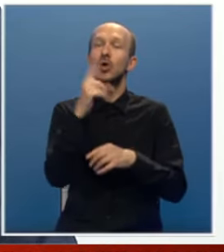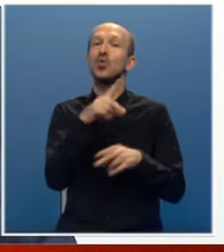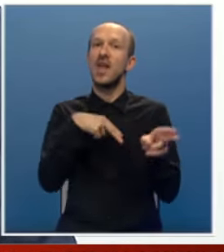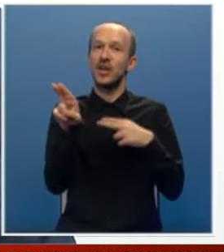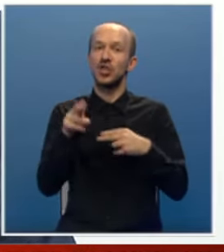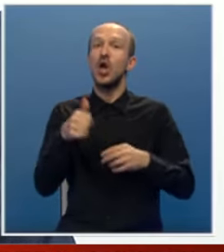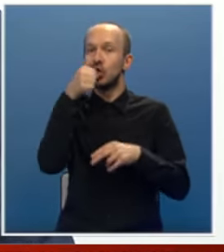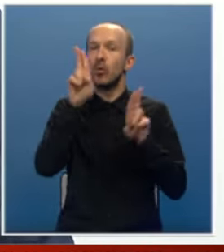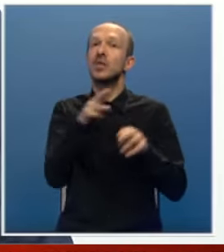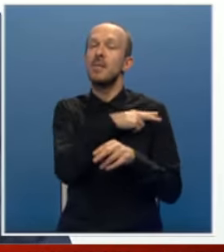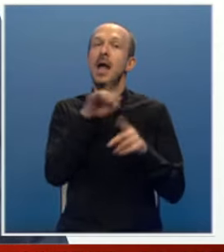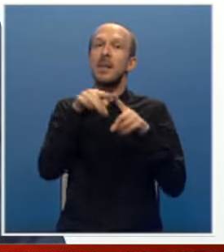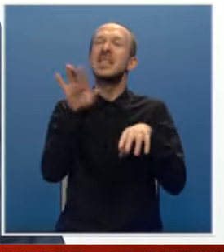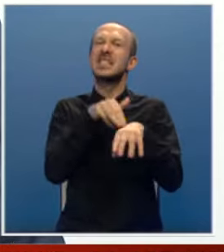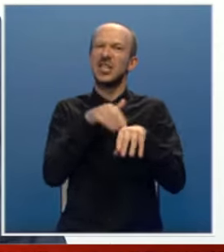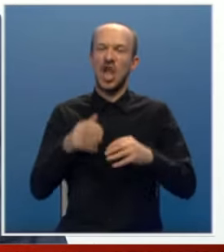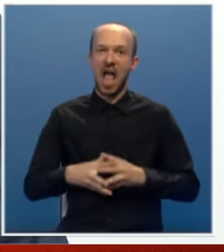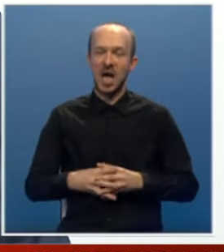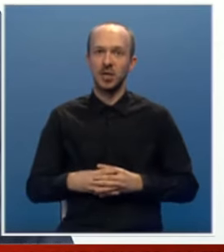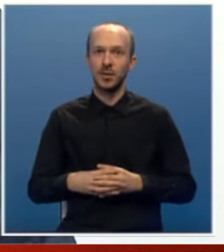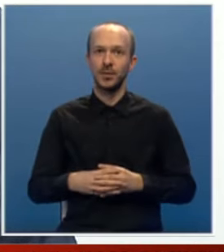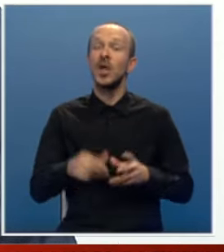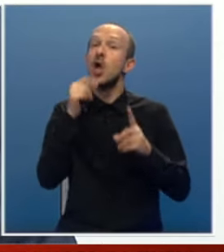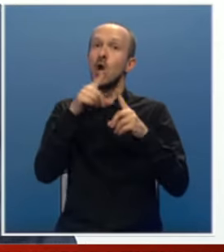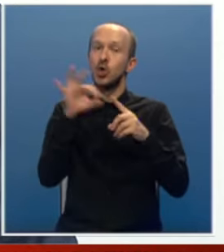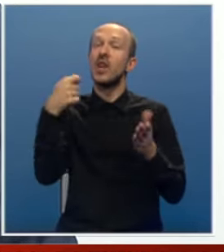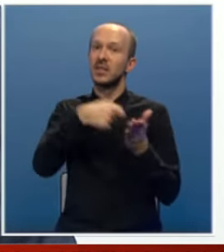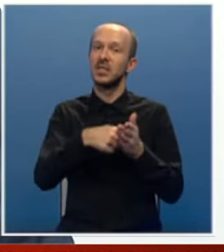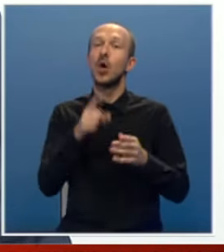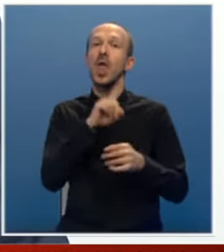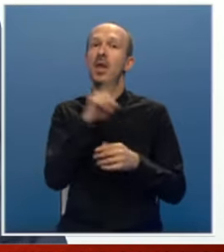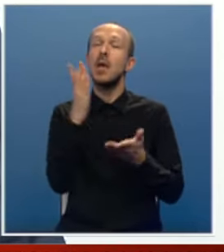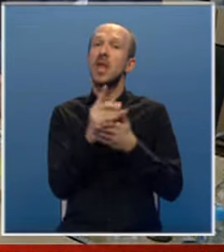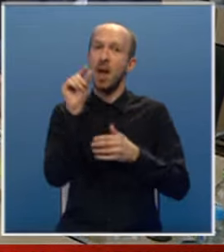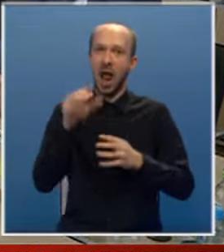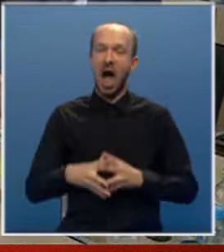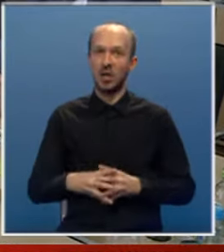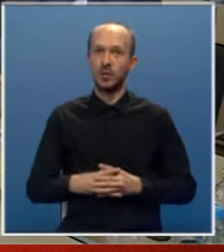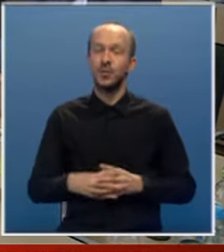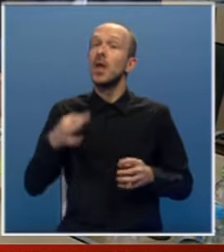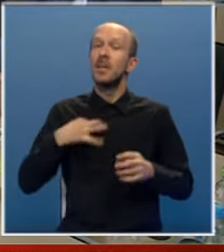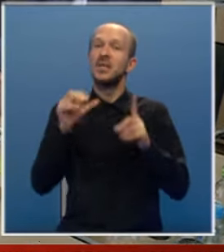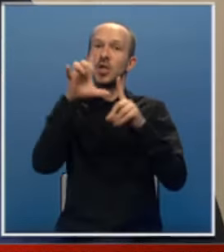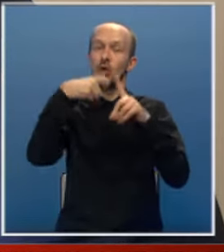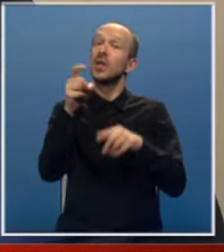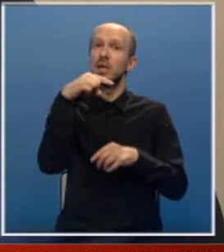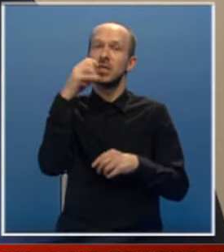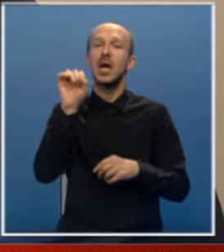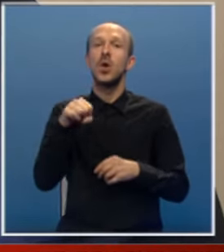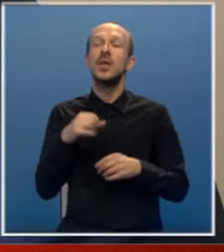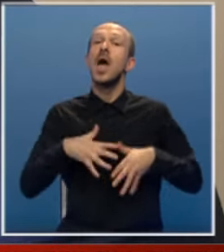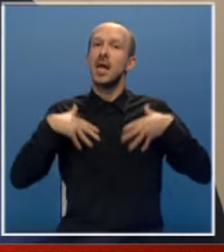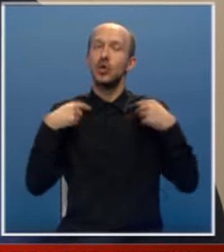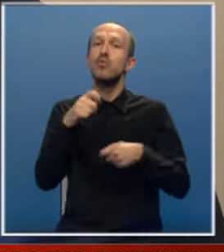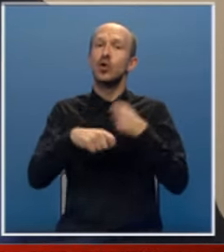vraća što bi mogla da ime elementa zagađenja. I to je investicija koja nije bila mala. Predsjednik Dodik istakao je da ga